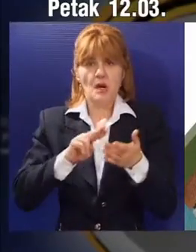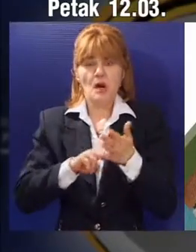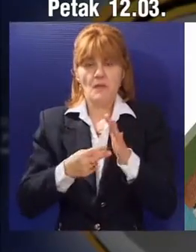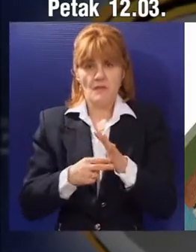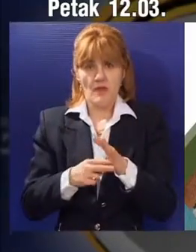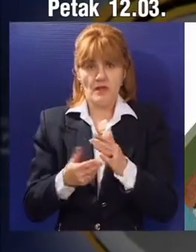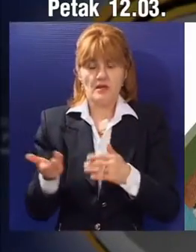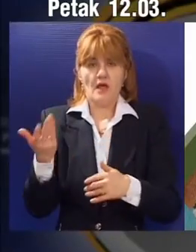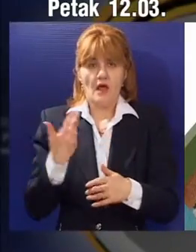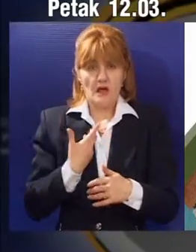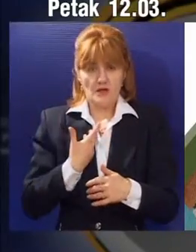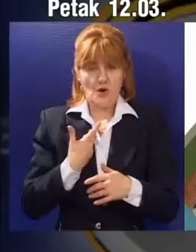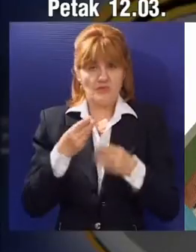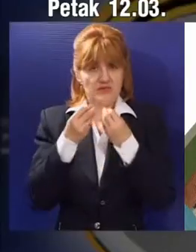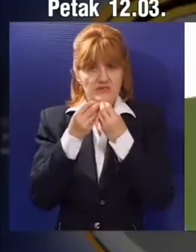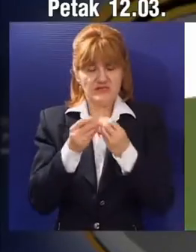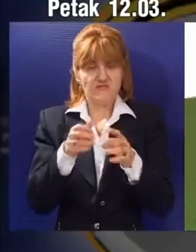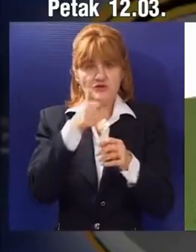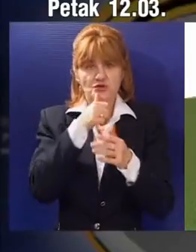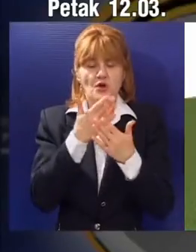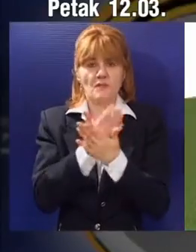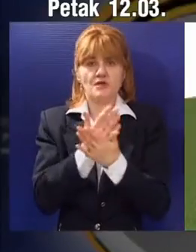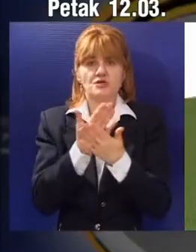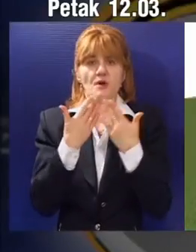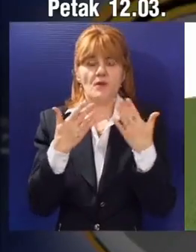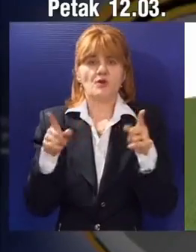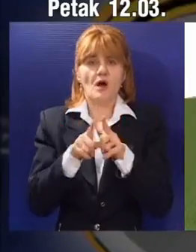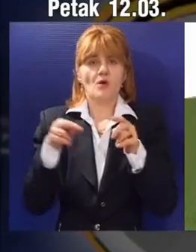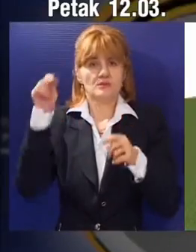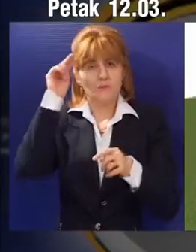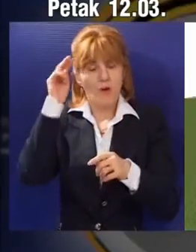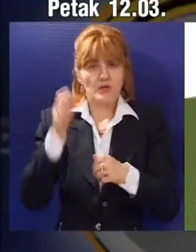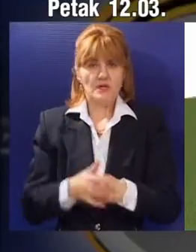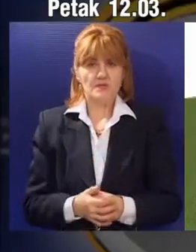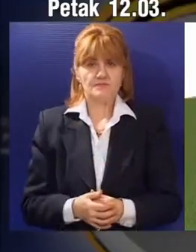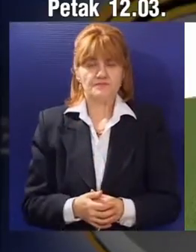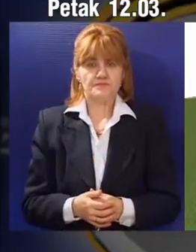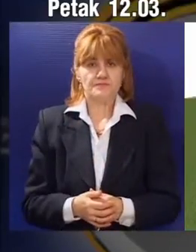da se objektu daju komercijalni sadržaji i da bude nešto više od spomenika kulture.